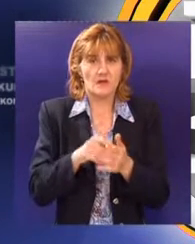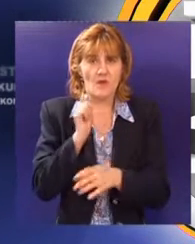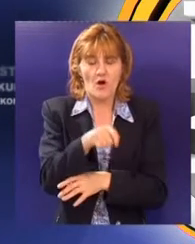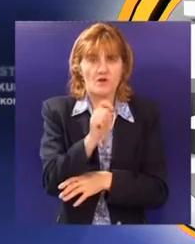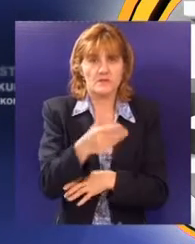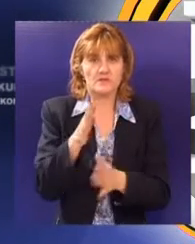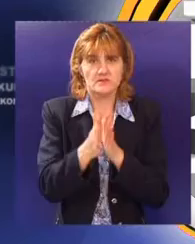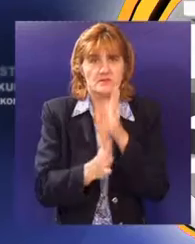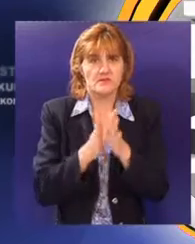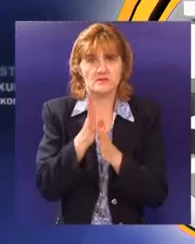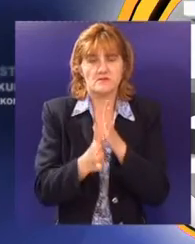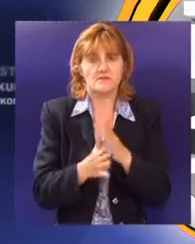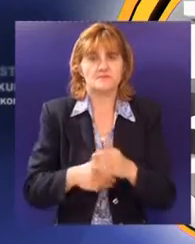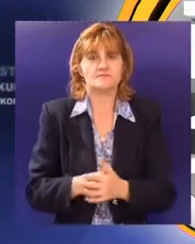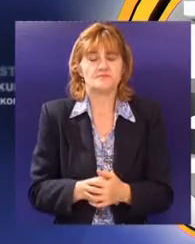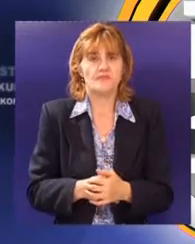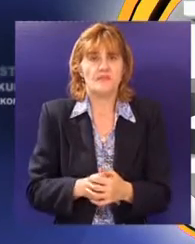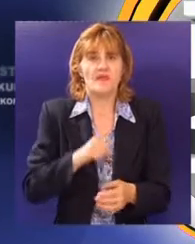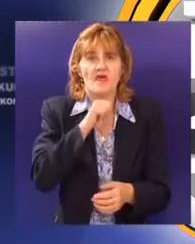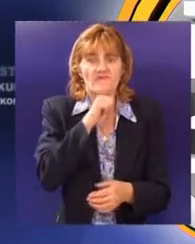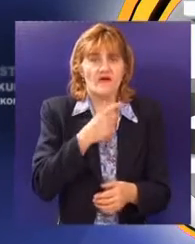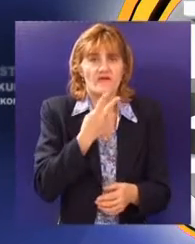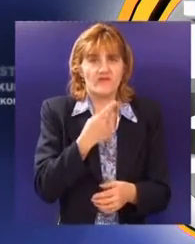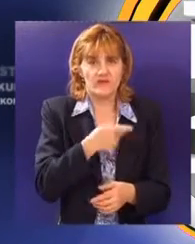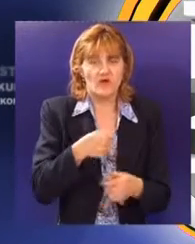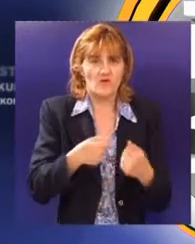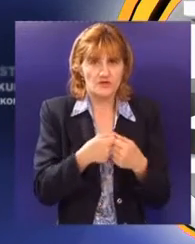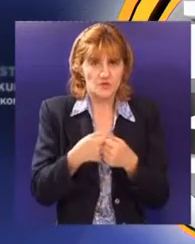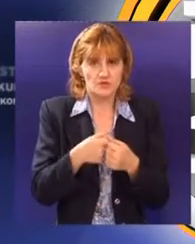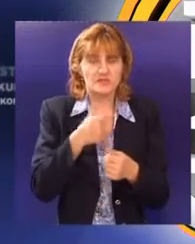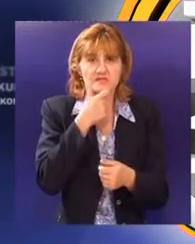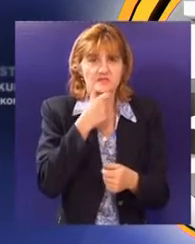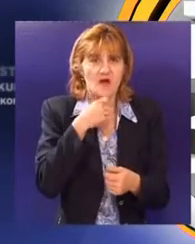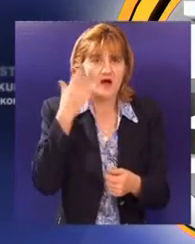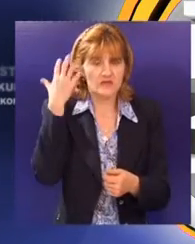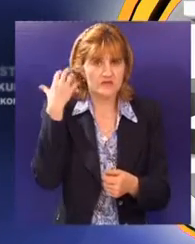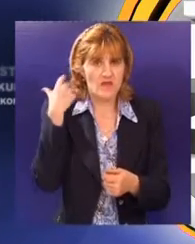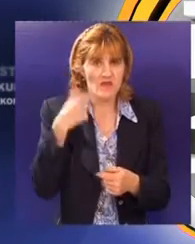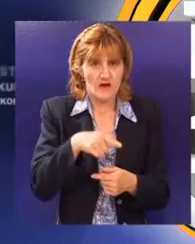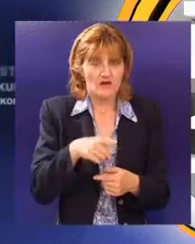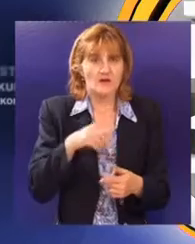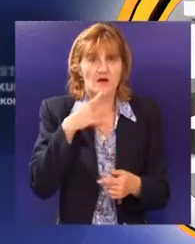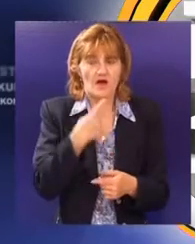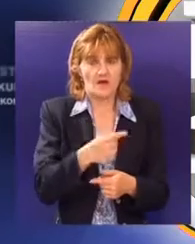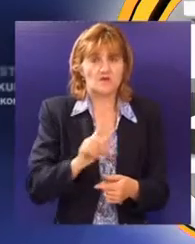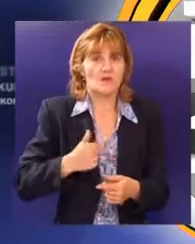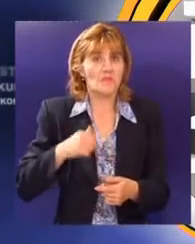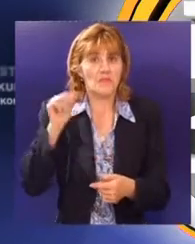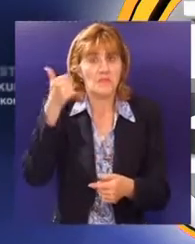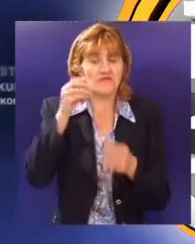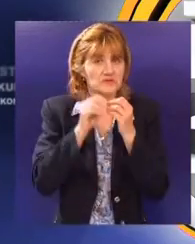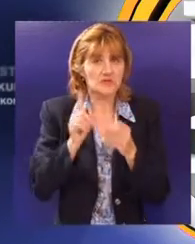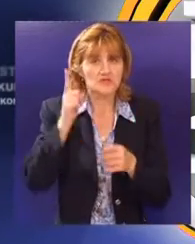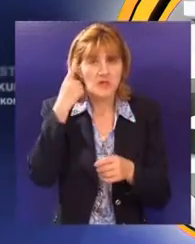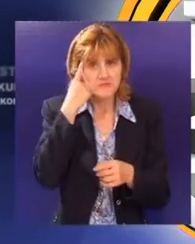odbornicima. Ivan Vidaković iz udruženja seljaka starog žednika kaže da za prvu javnu raspravu nije ni znao